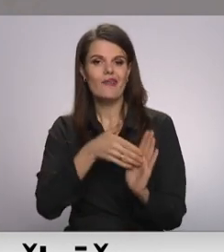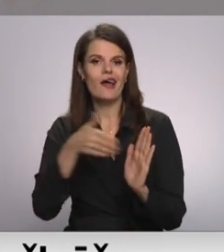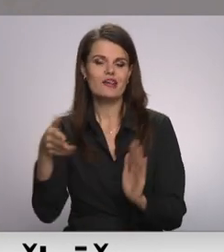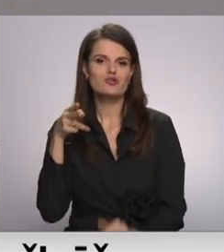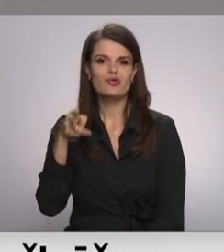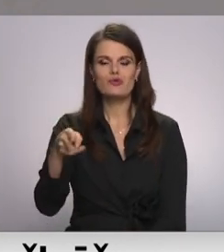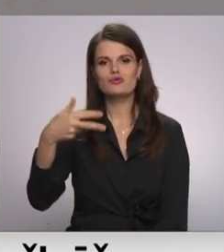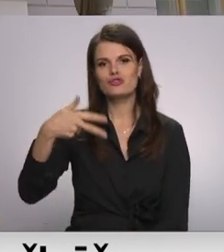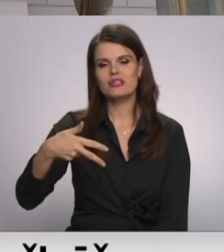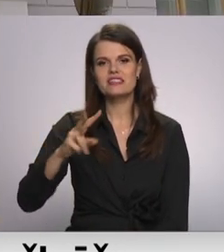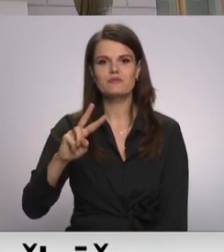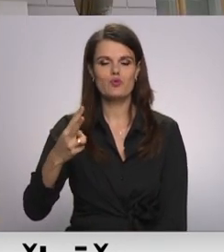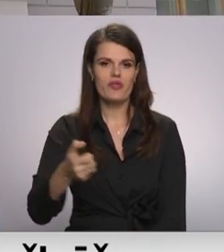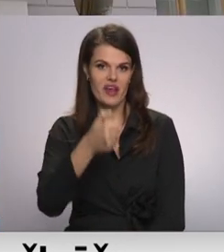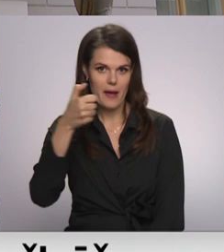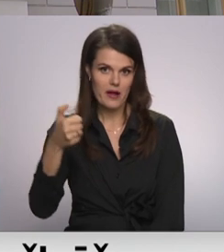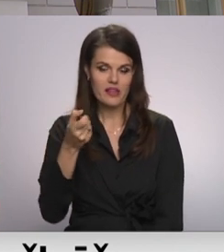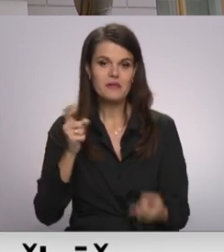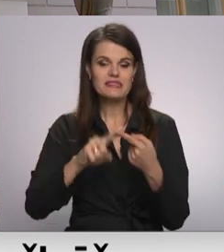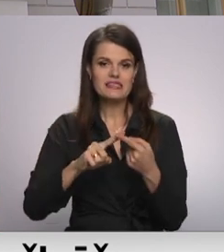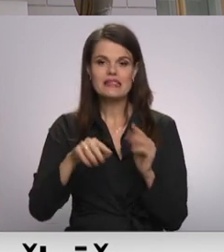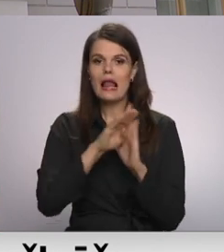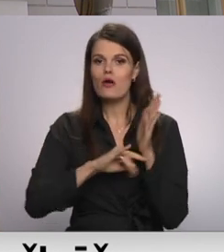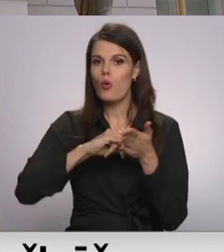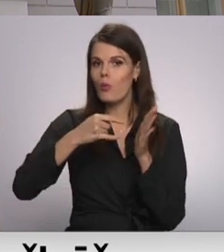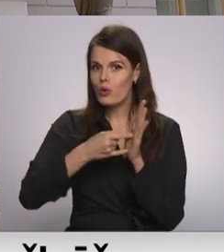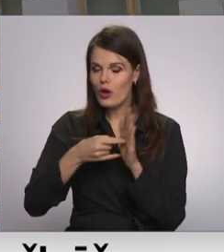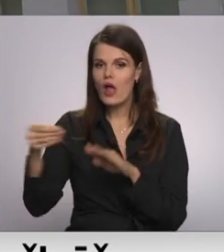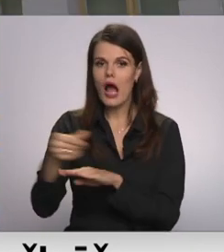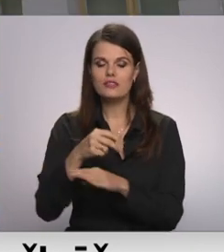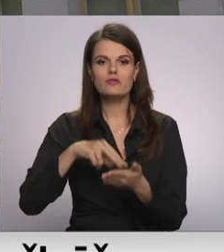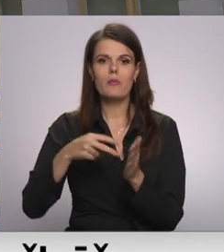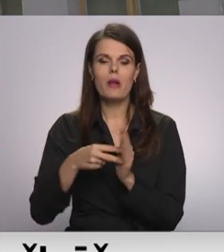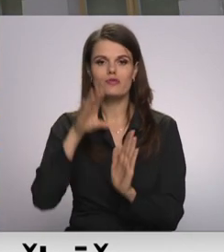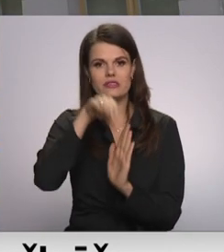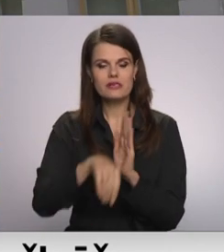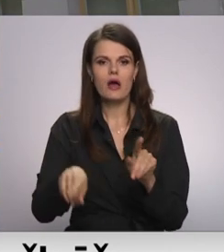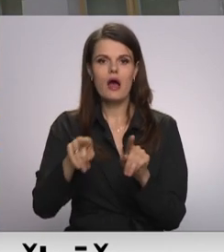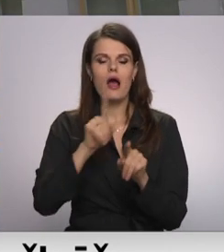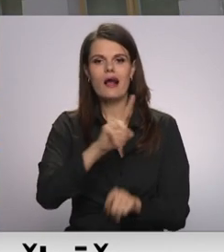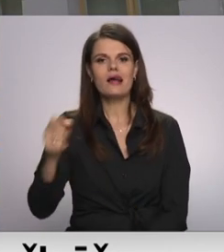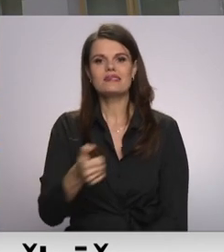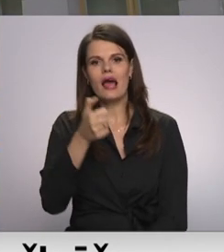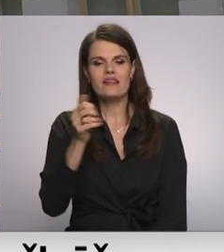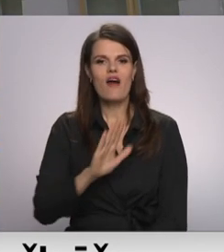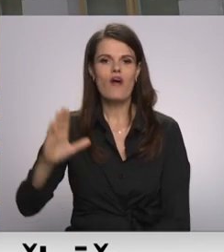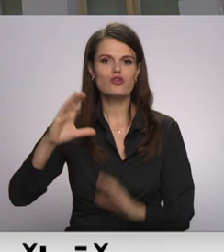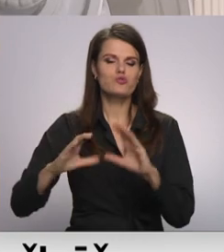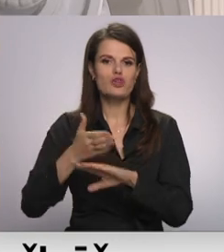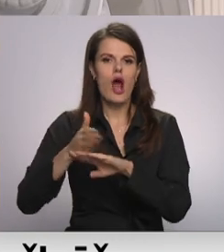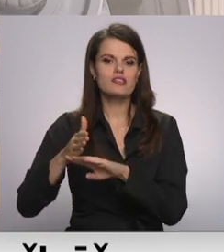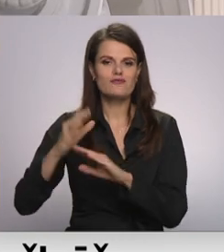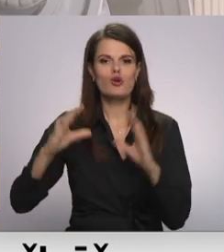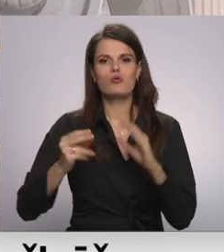2032. gadam. Saskaņā ar likuma projektu atlīdzinājumu parecēt iekļaut kā skārtējā valsts bučeta likuma atsevišķā bučeta